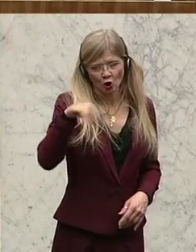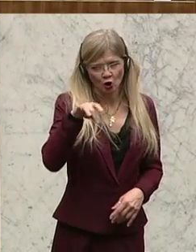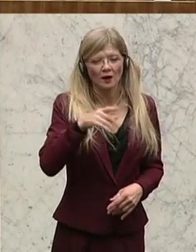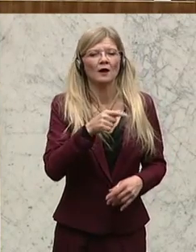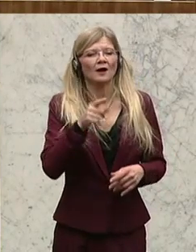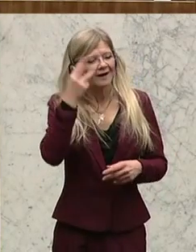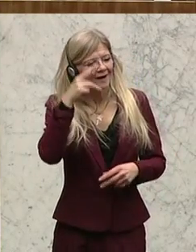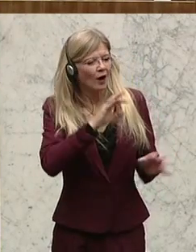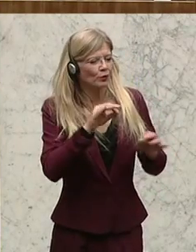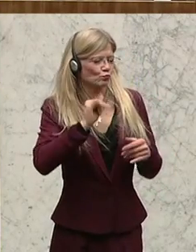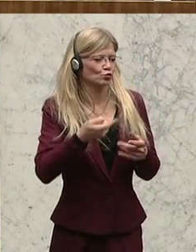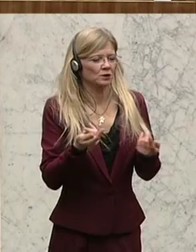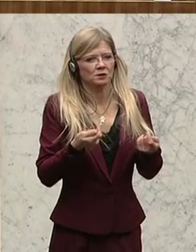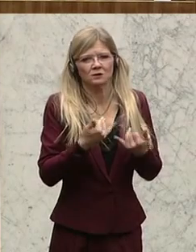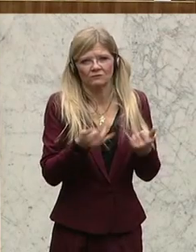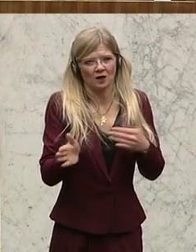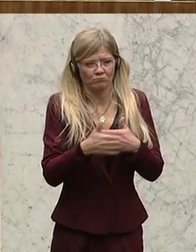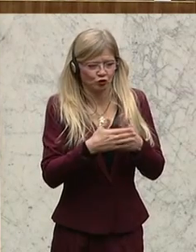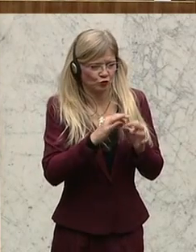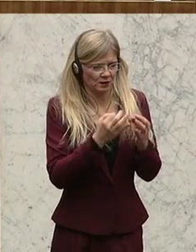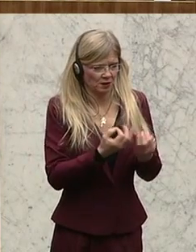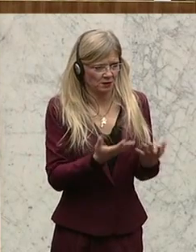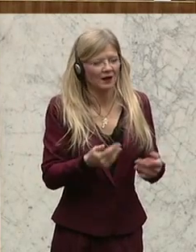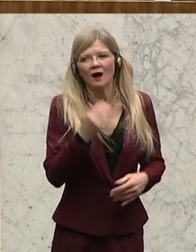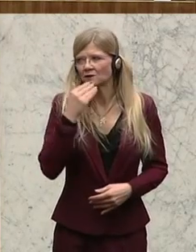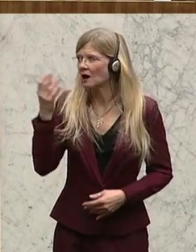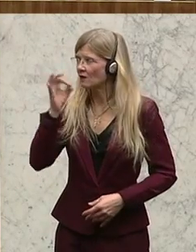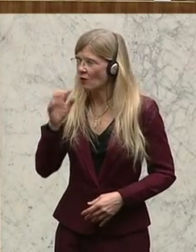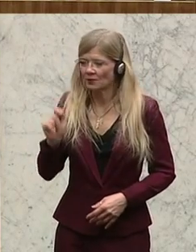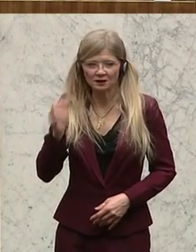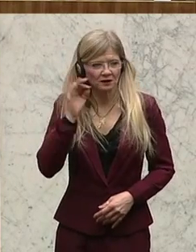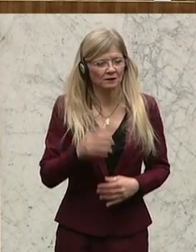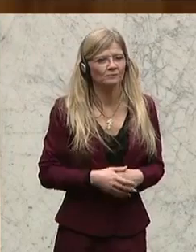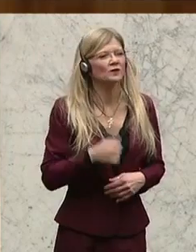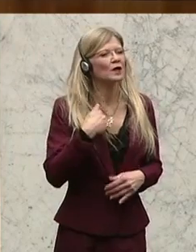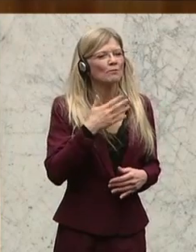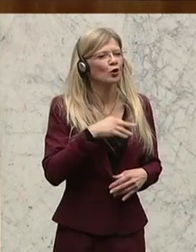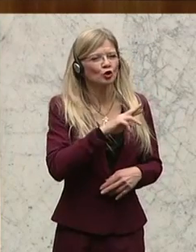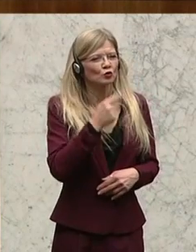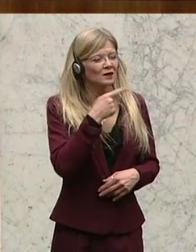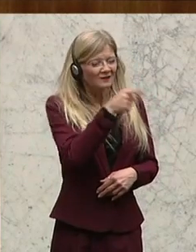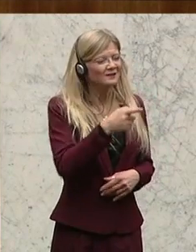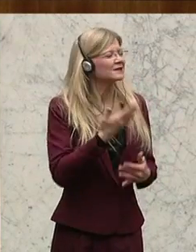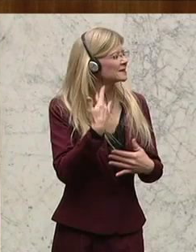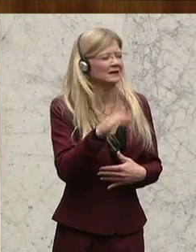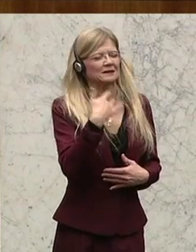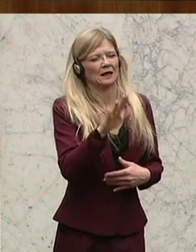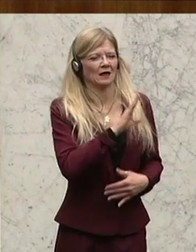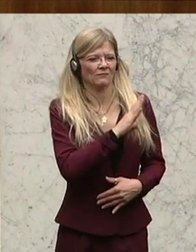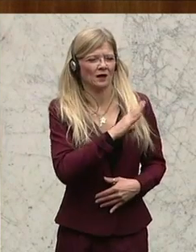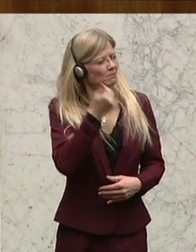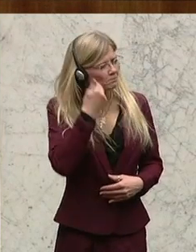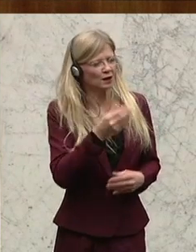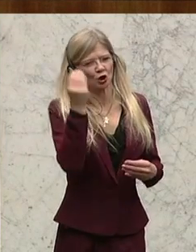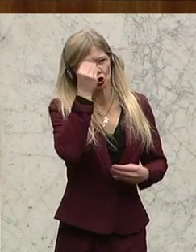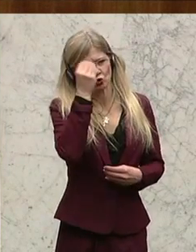kommen. Ja, danke Frau Präsidentin. Ich möchte nur den Lehrpersonen sagen, das ist brandgefährlich. Sagen Sie das den Schülern. Das ist kein